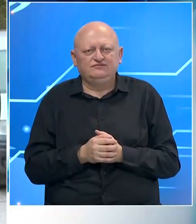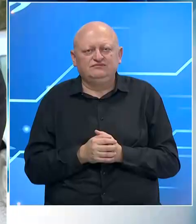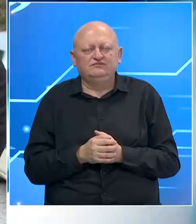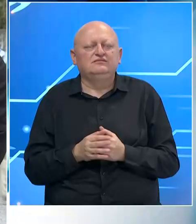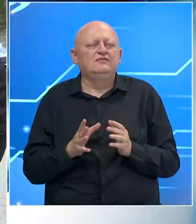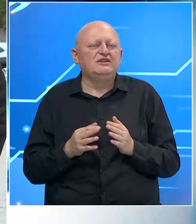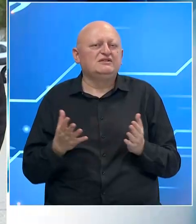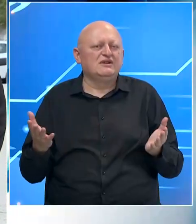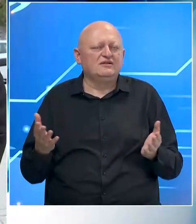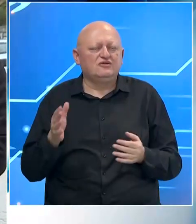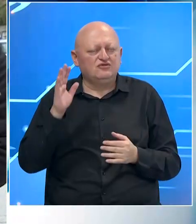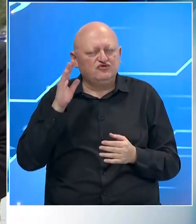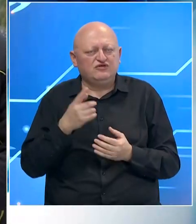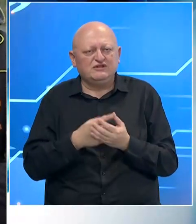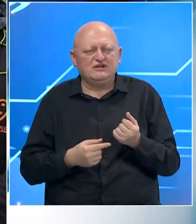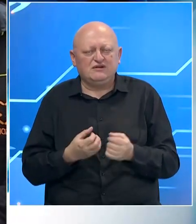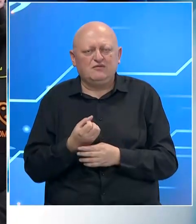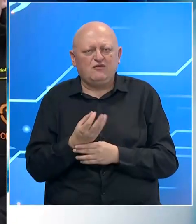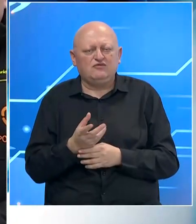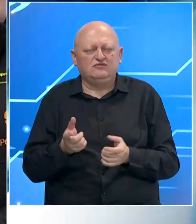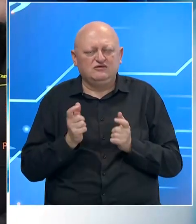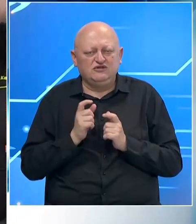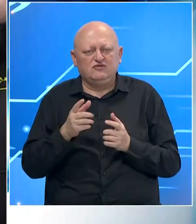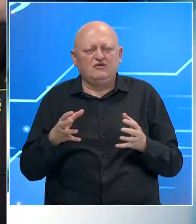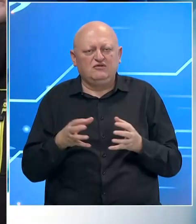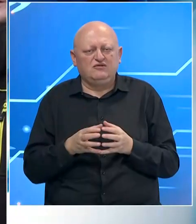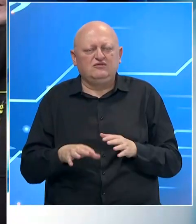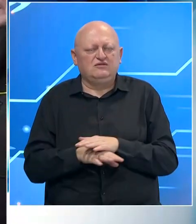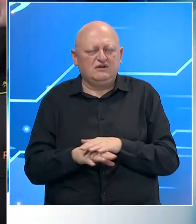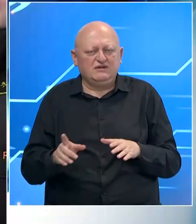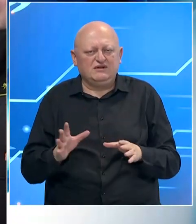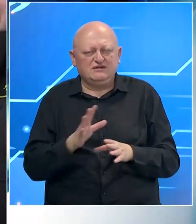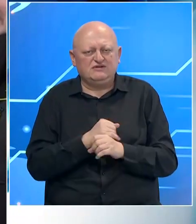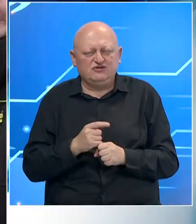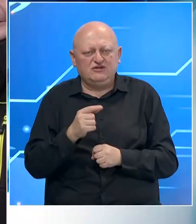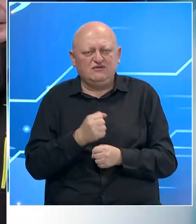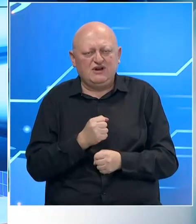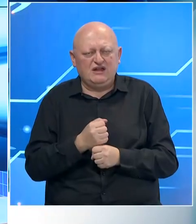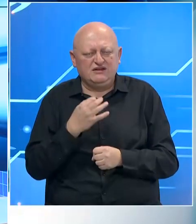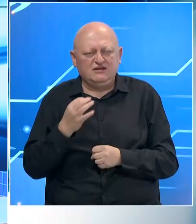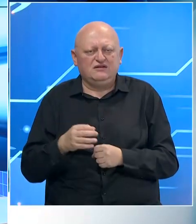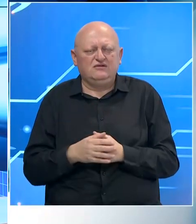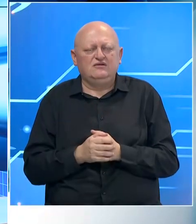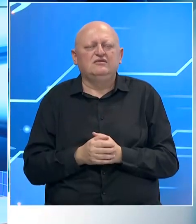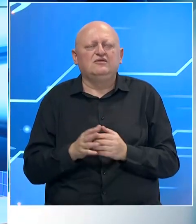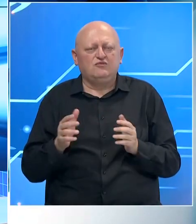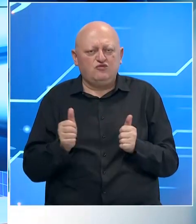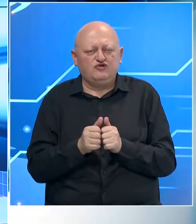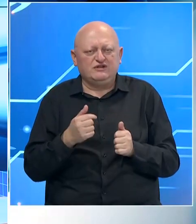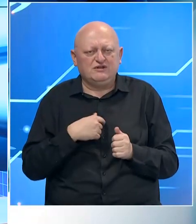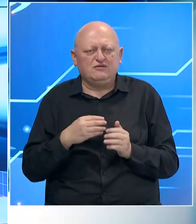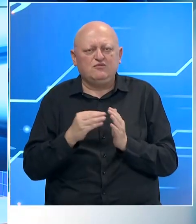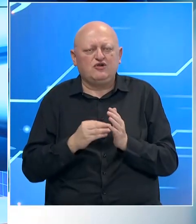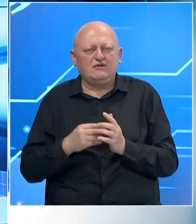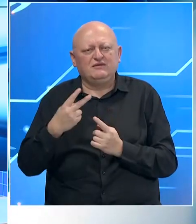Mirza, evo, čuli smo zadnje informacije, sačekali smo ovu ekipu. Naravno, tu se ne završava njihov rad i dan kao on i naš. Budite sa nama, budite u